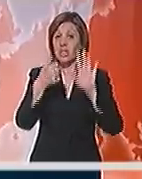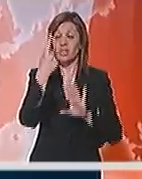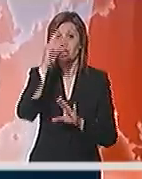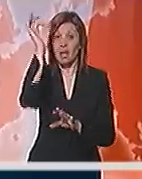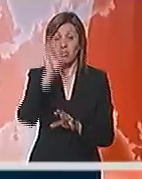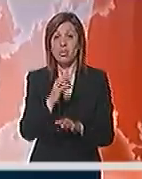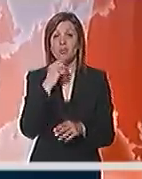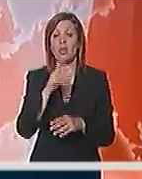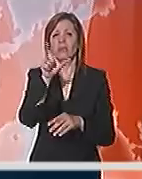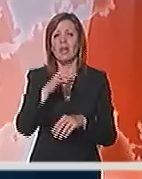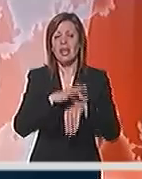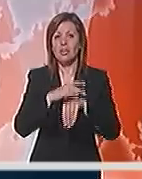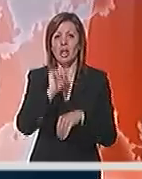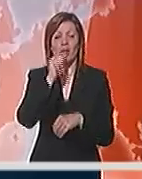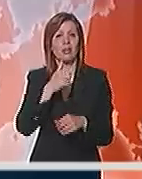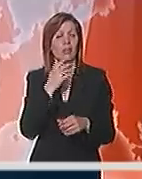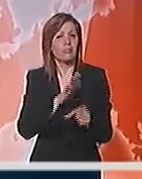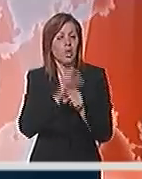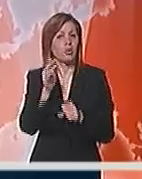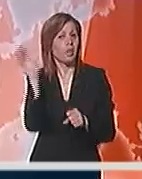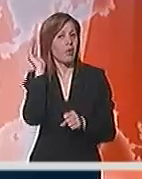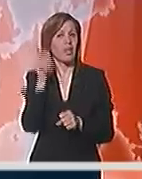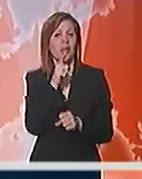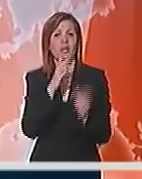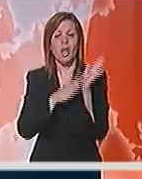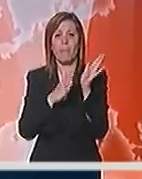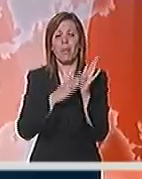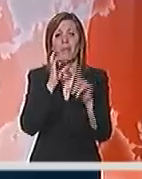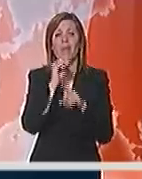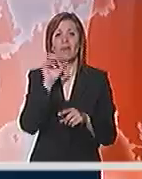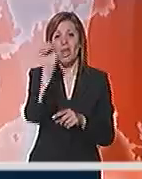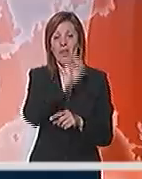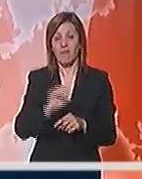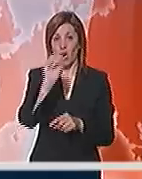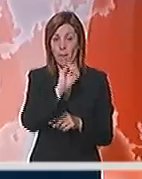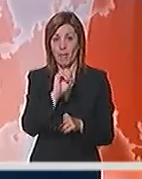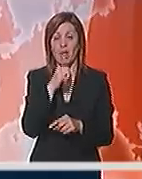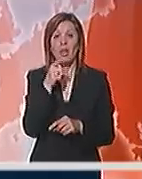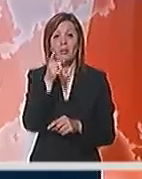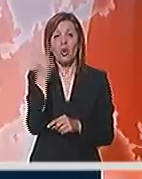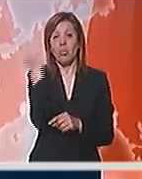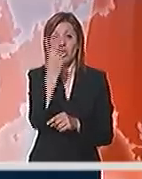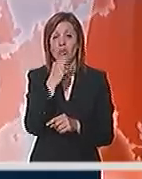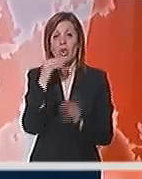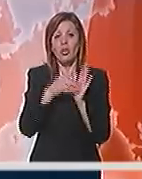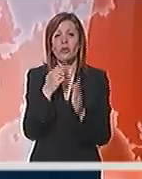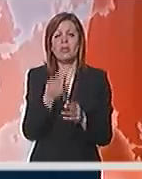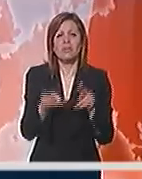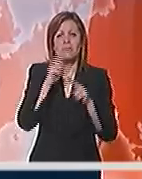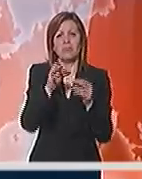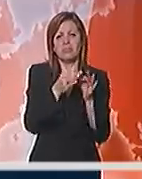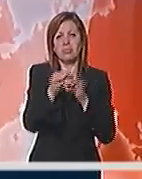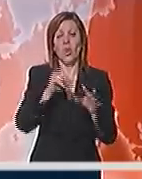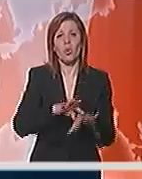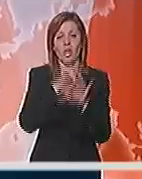odsto Grka protiv vladine odluke da pomoć zadraši od Evropske unije i MMF-a, jer to podrazumeva još veće mere štednje